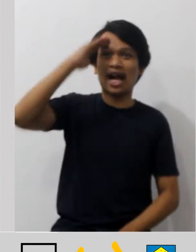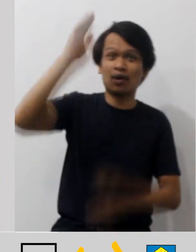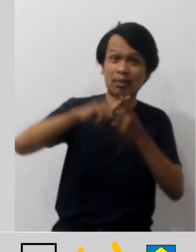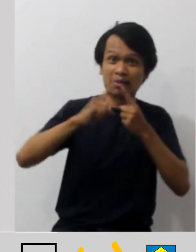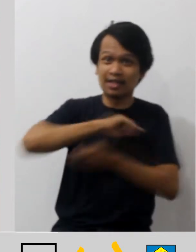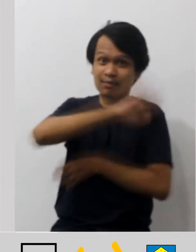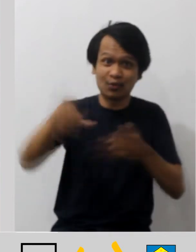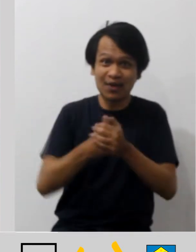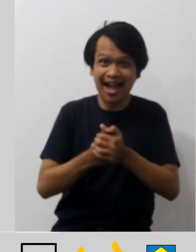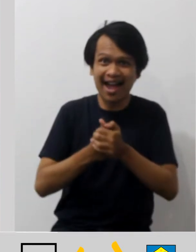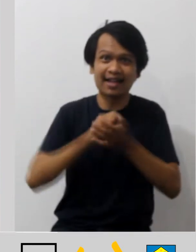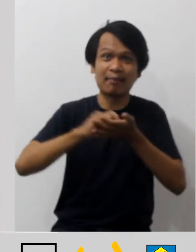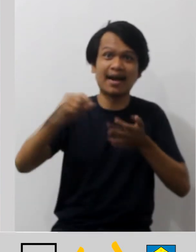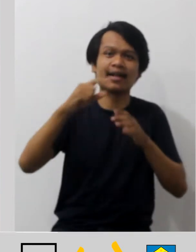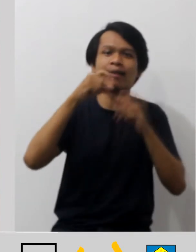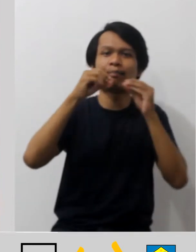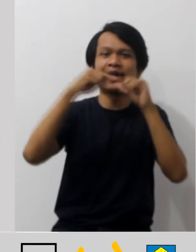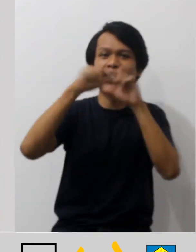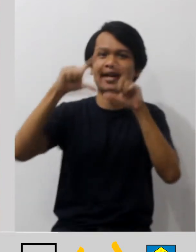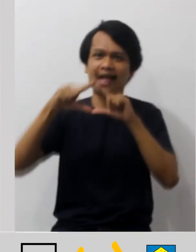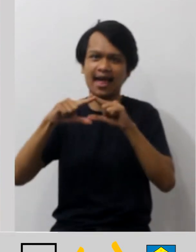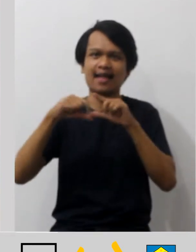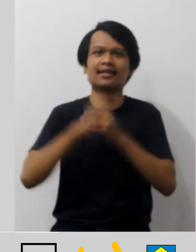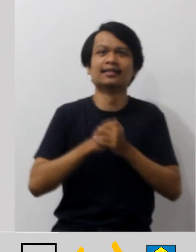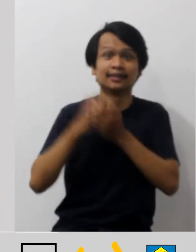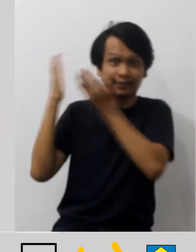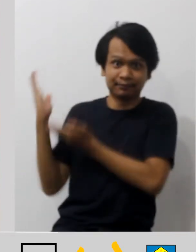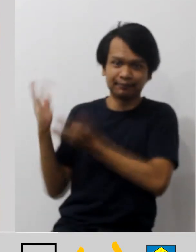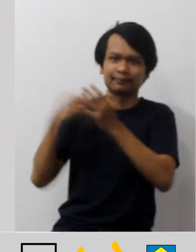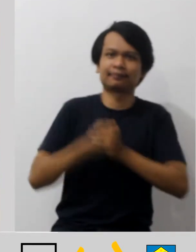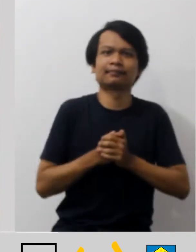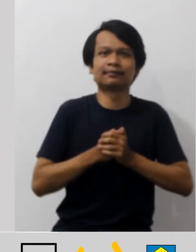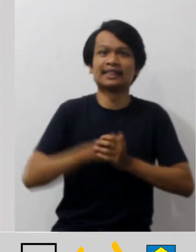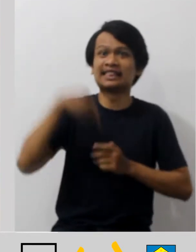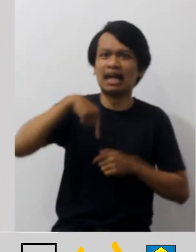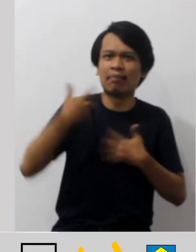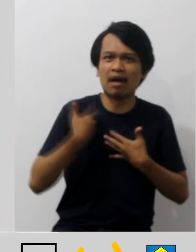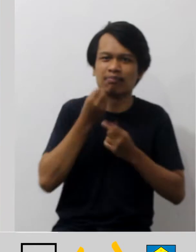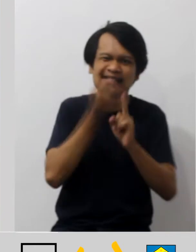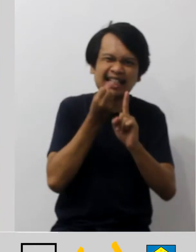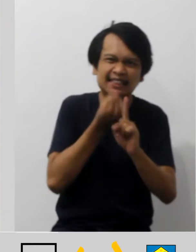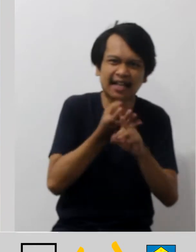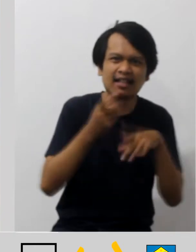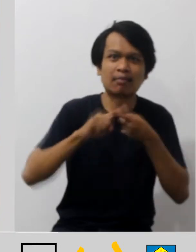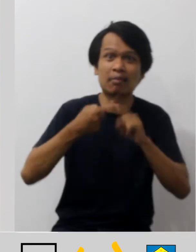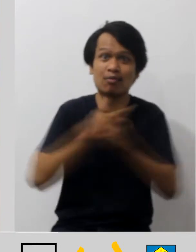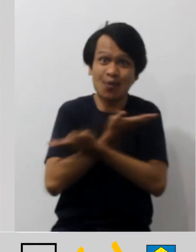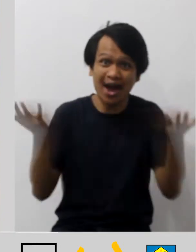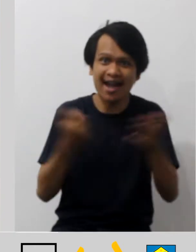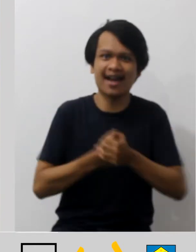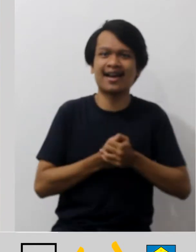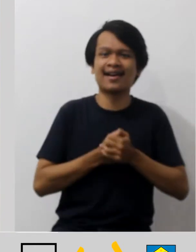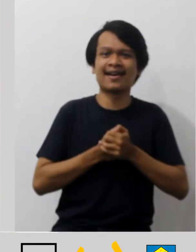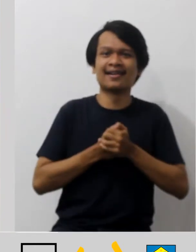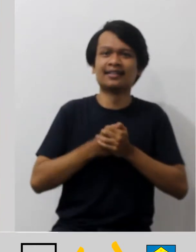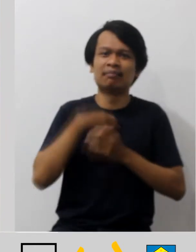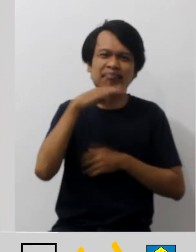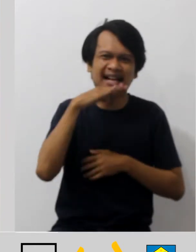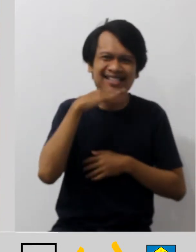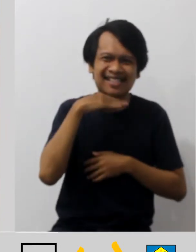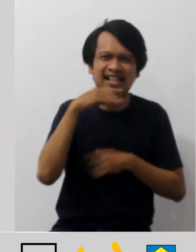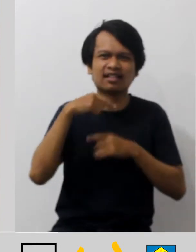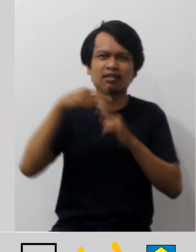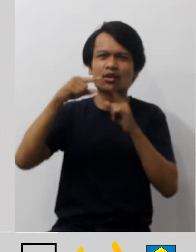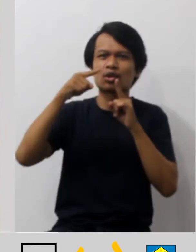Halo teman-teman, nama aku Bela Matahari. Di sini aku akan menjadi mentor teman-teman yang mau belajar sedikit tentang